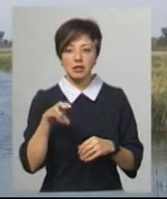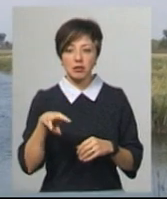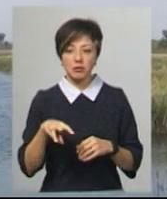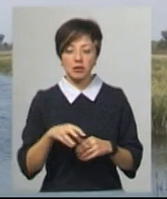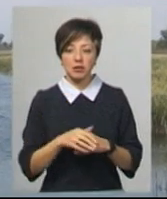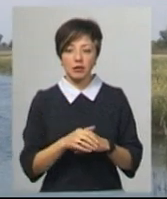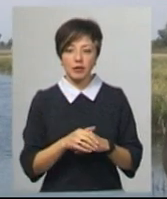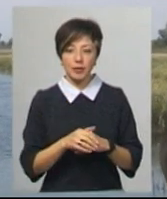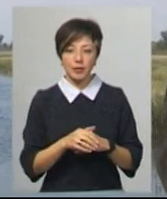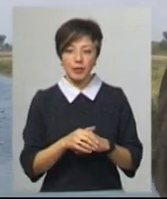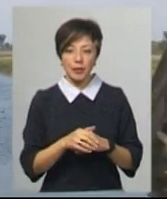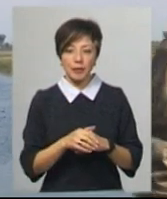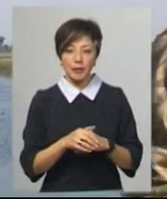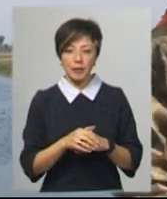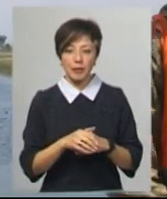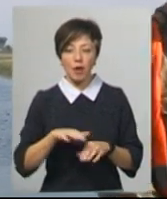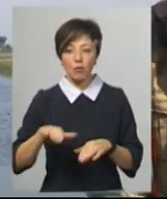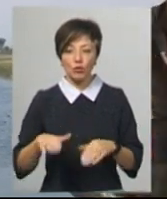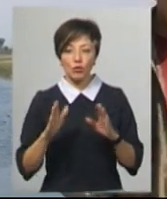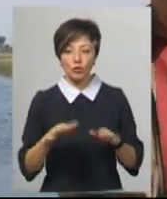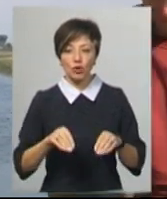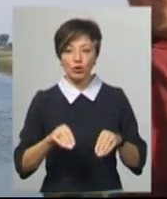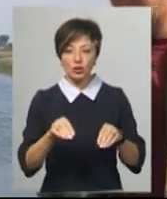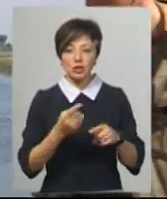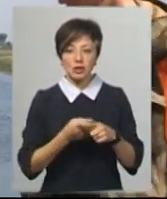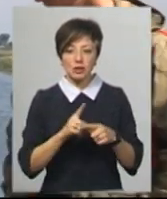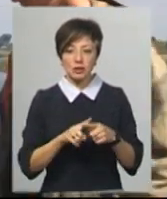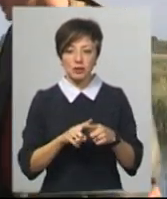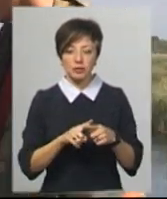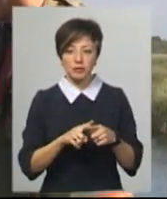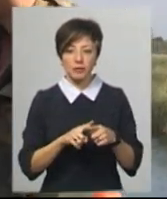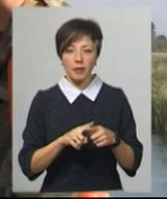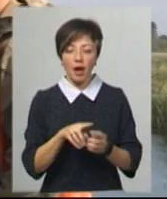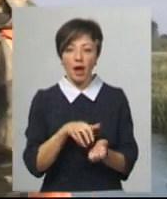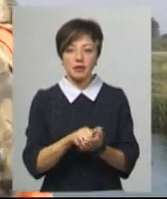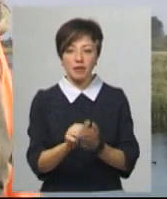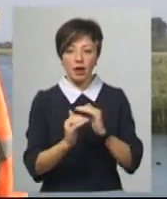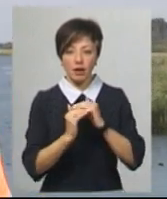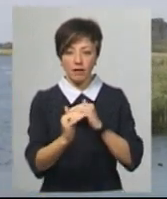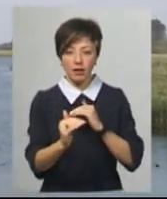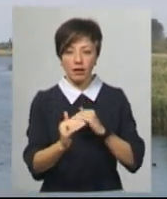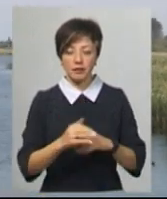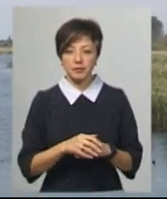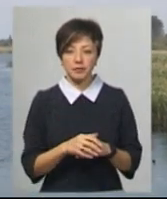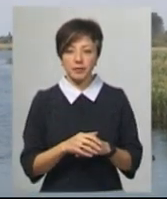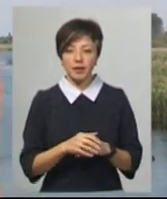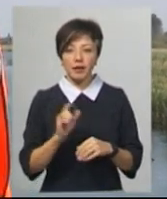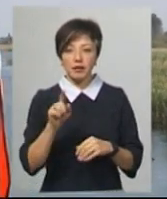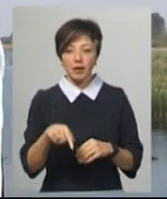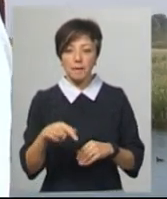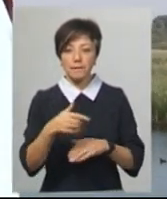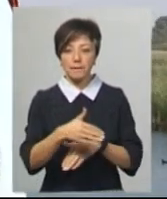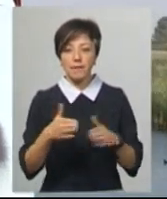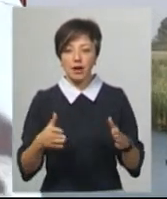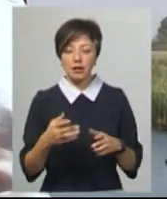бетона. Потім буде ложитися асфальт наверх, і там балки